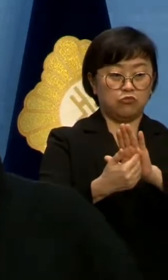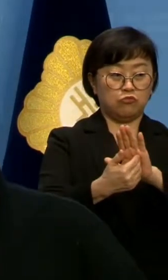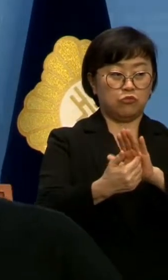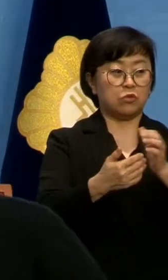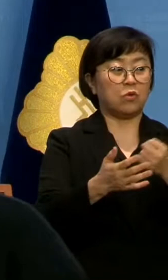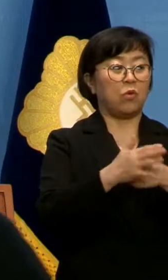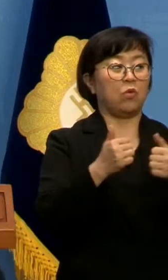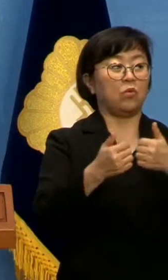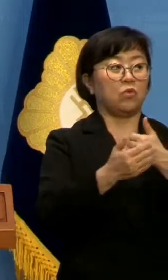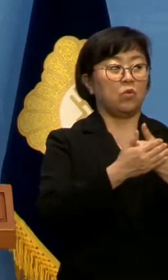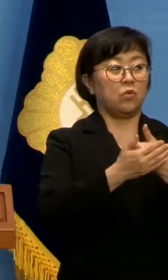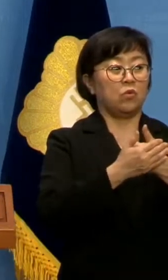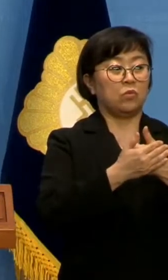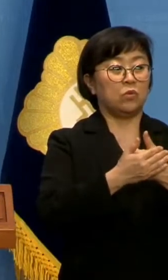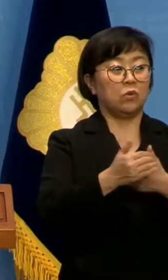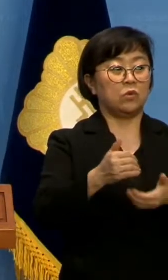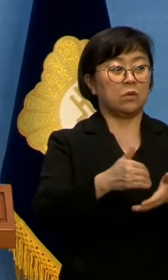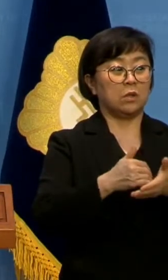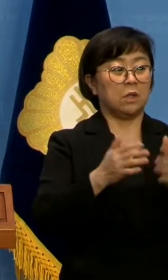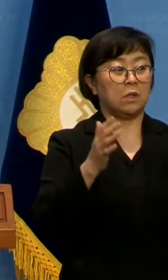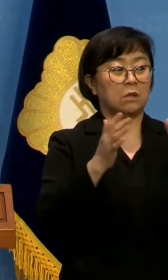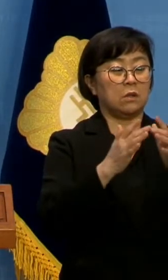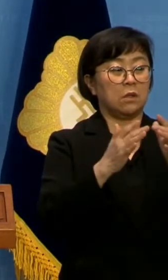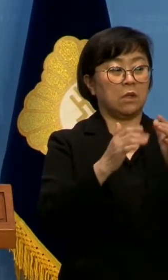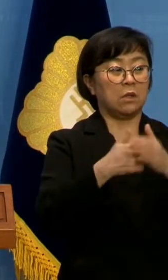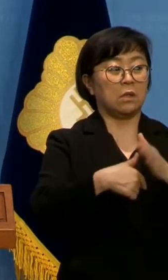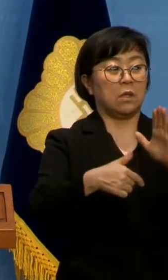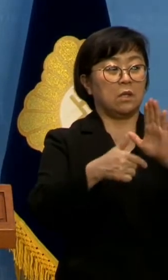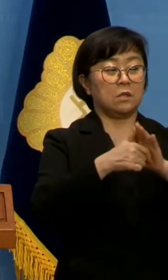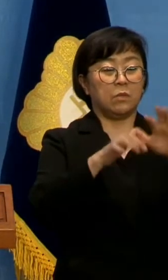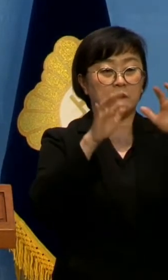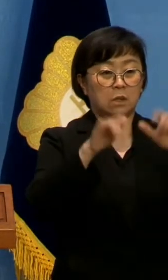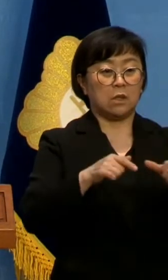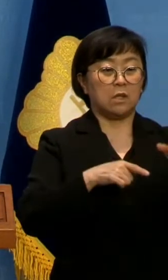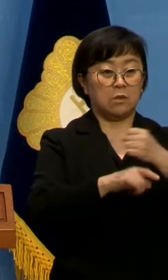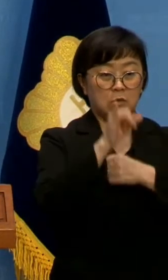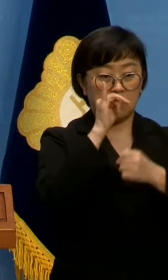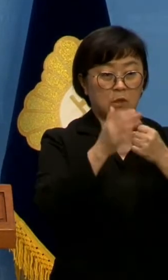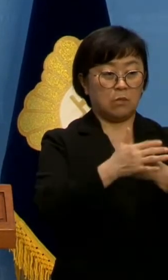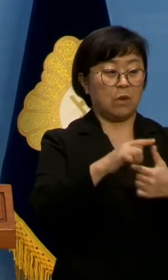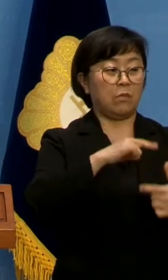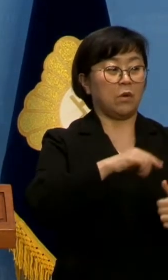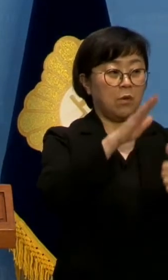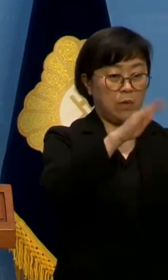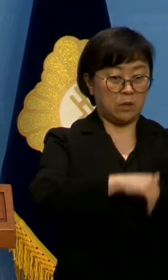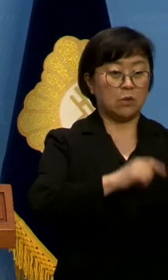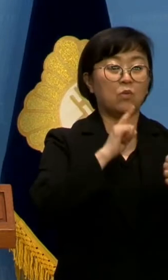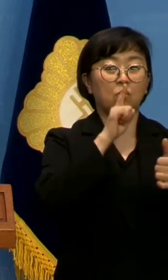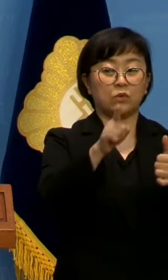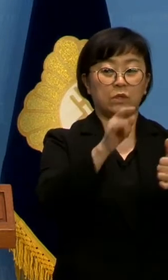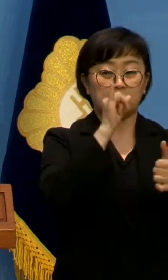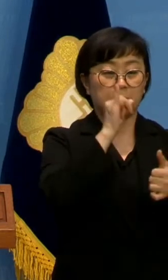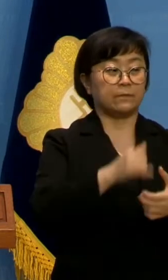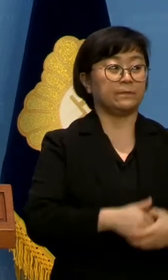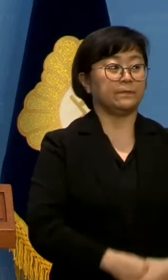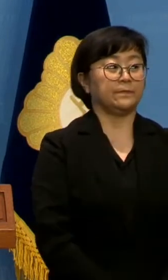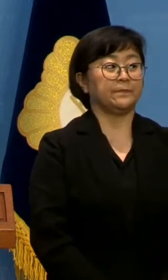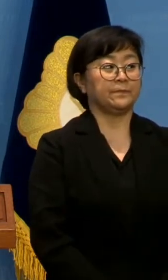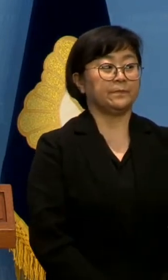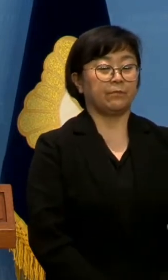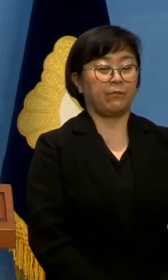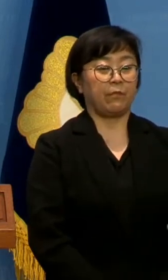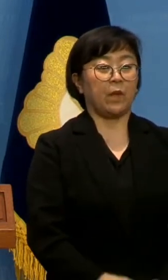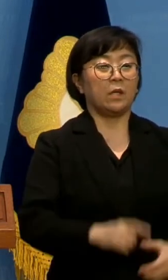대한 도움을 요청하는 글을 인터넷 게시판에 작성했다는 이유로 면열훼손 고소까지 당하냈습니다.